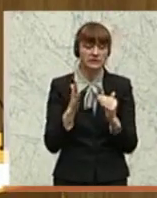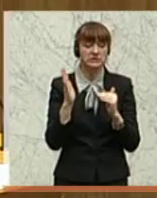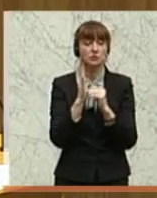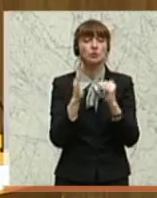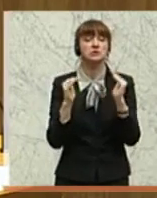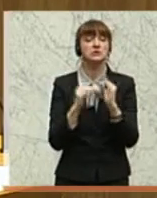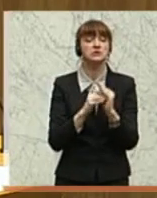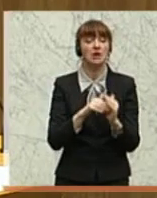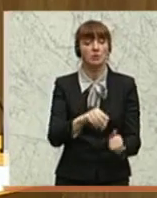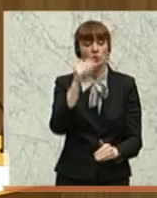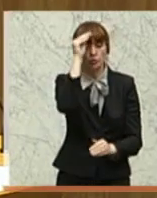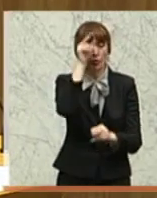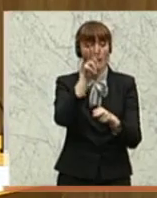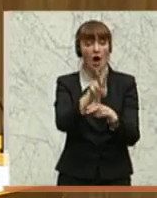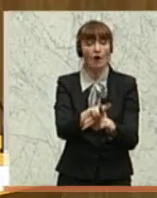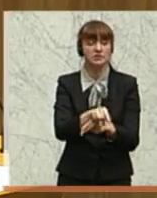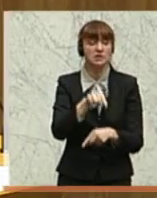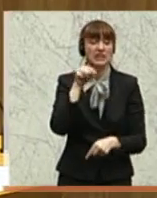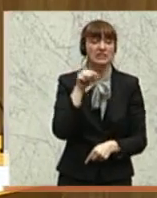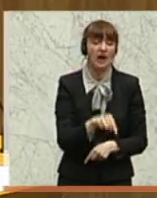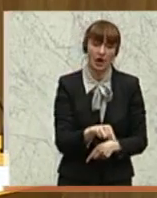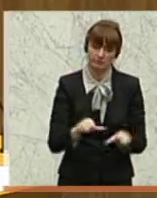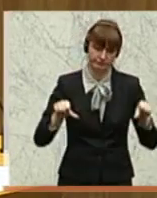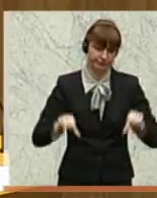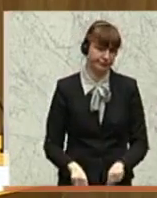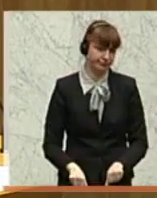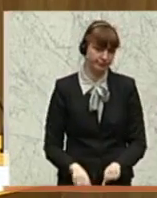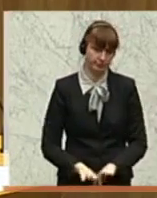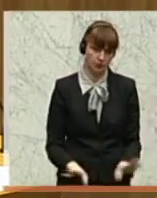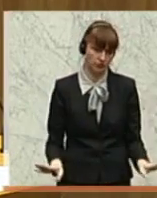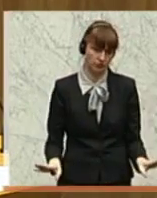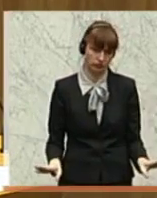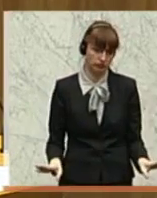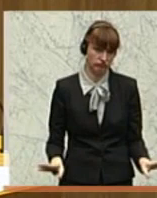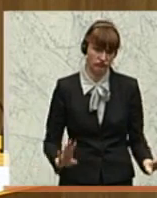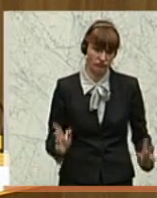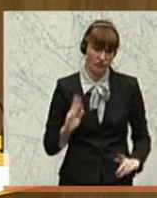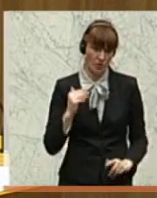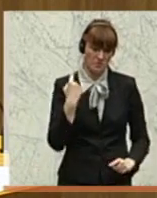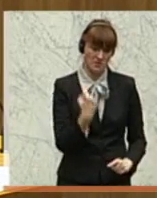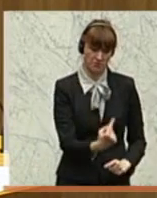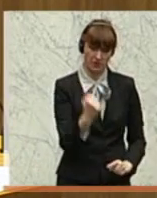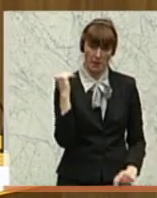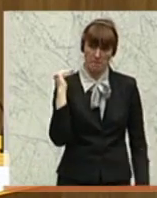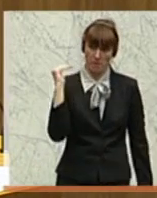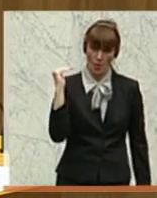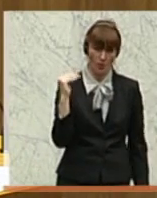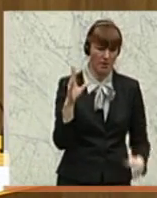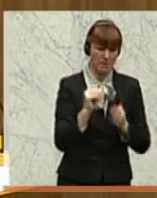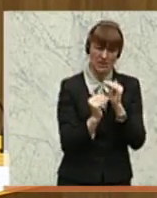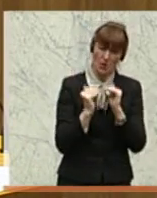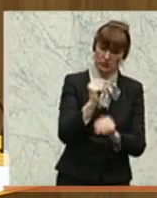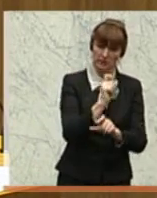der Schulaufsicht hier kläglich versagt. Denn die Behörde inklusive ihrer höchsten Beamten,